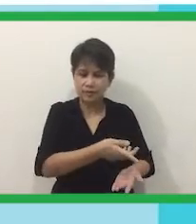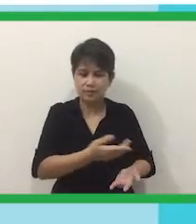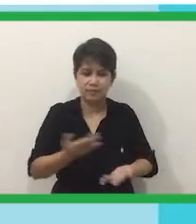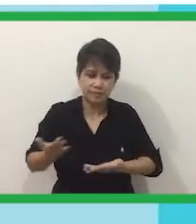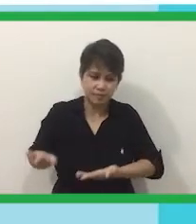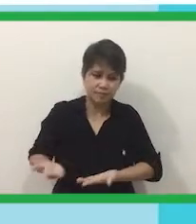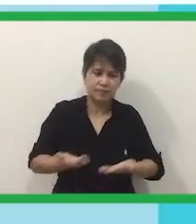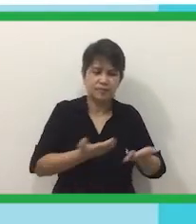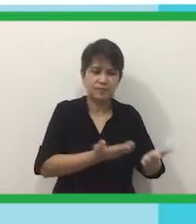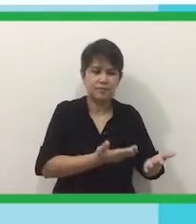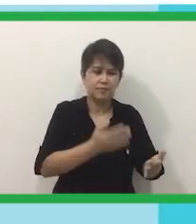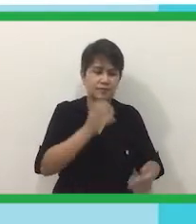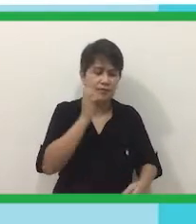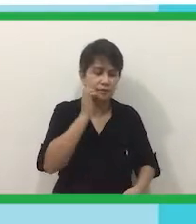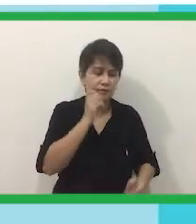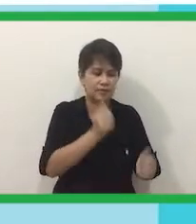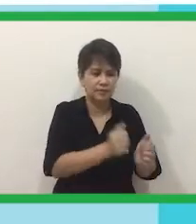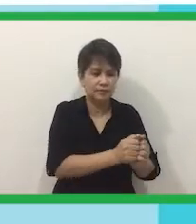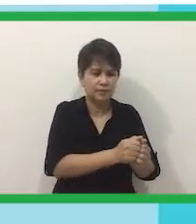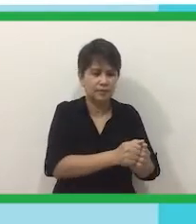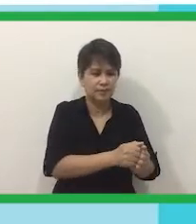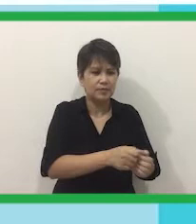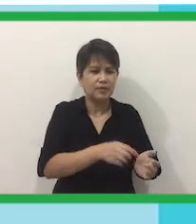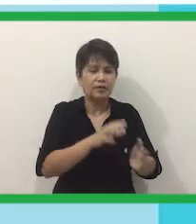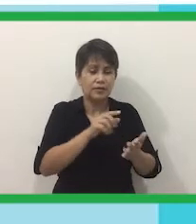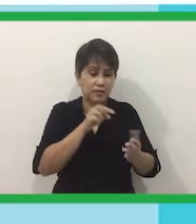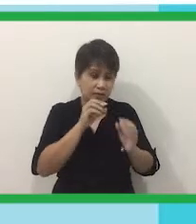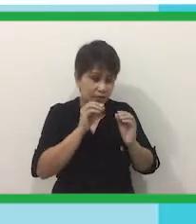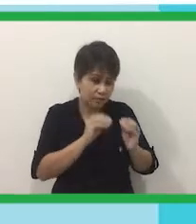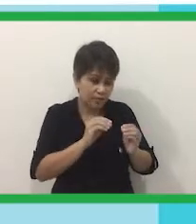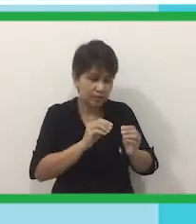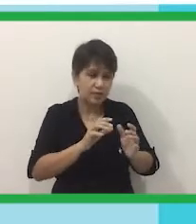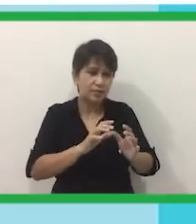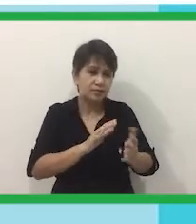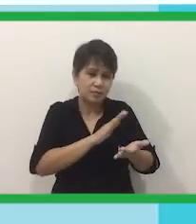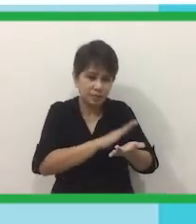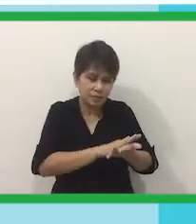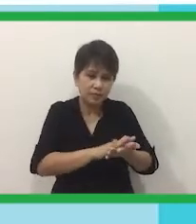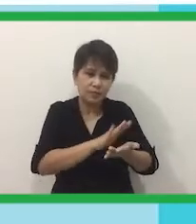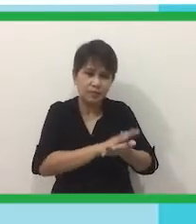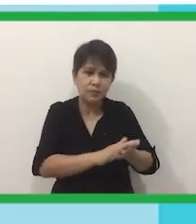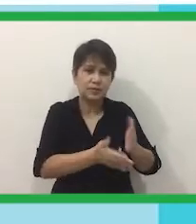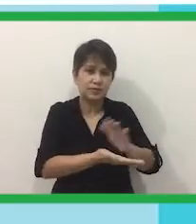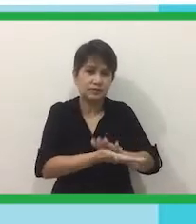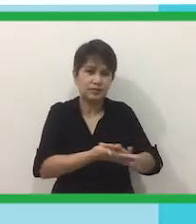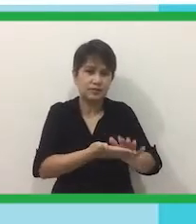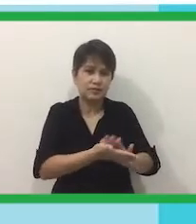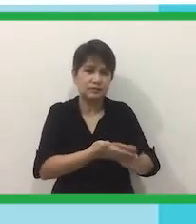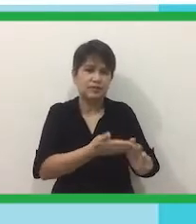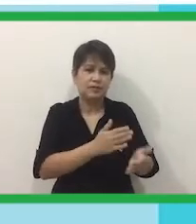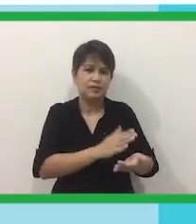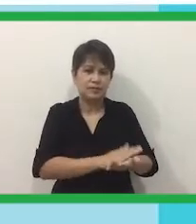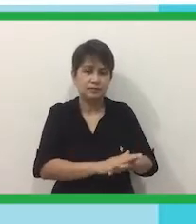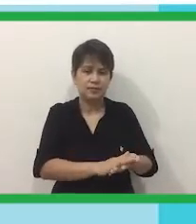Dinala Ni Aling Marie Si Ella Sa lababo At pinuruang Maghugas Ng kamay